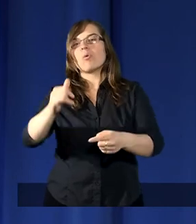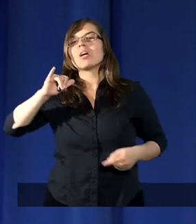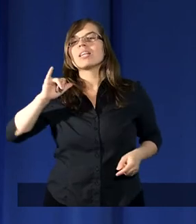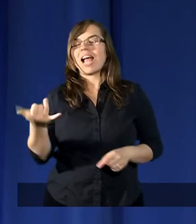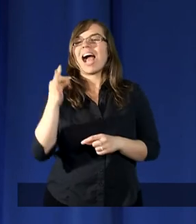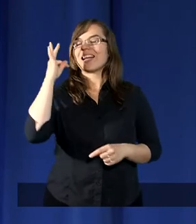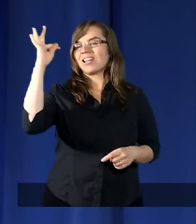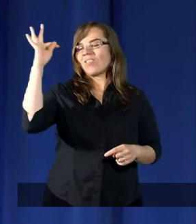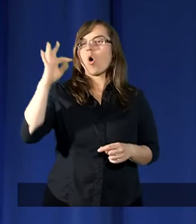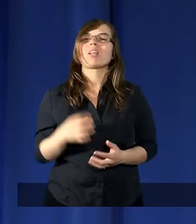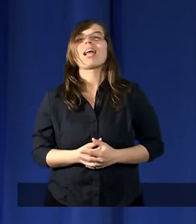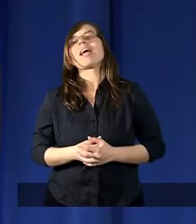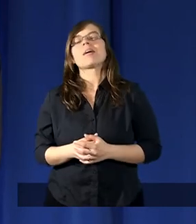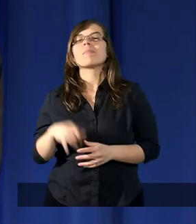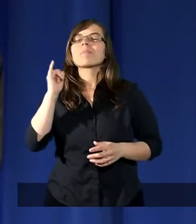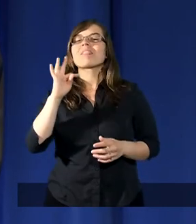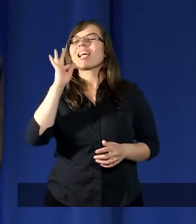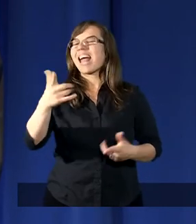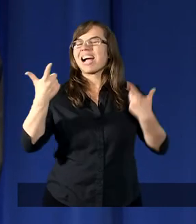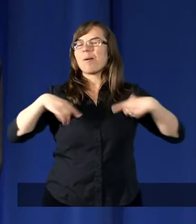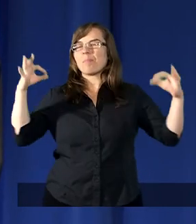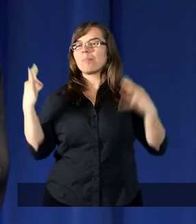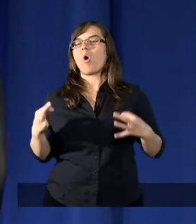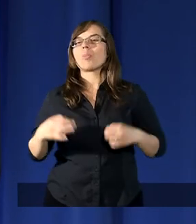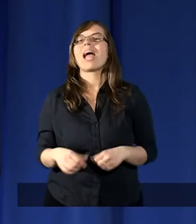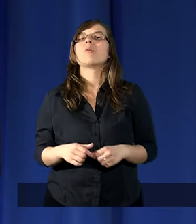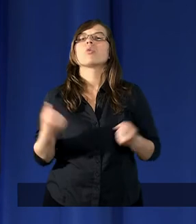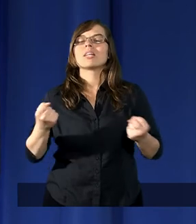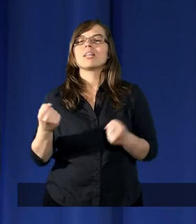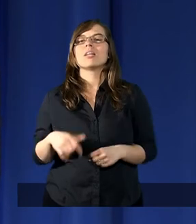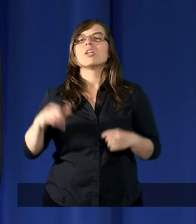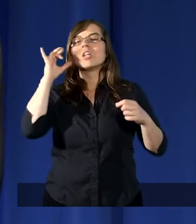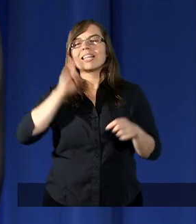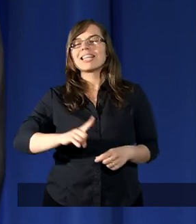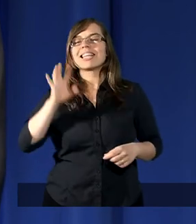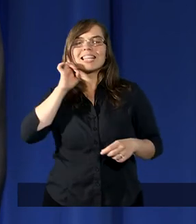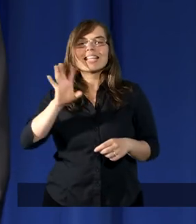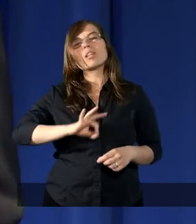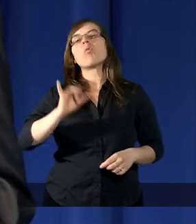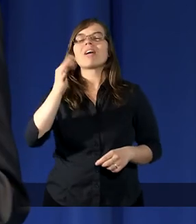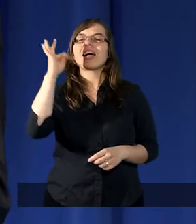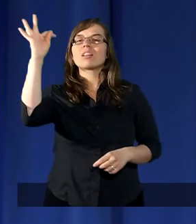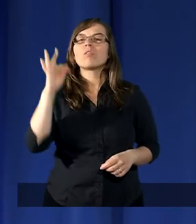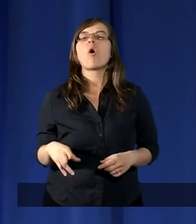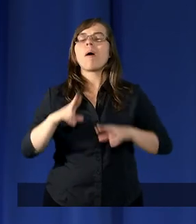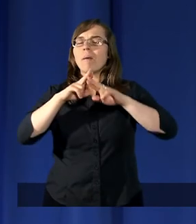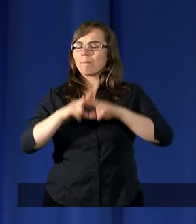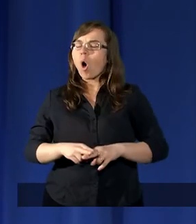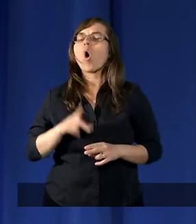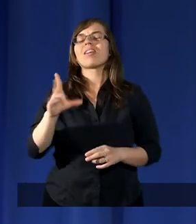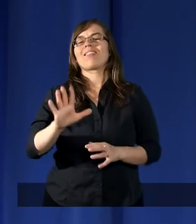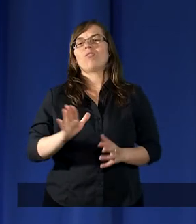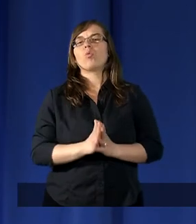jak Twoje i tak potężnych czynów jak Twoje. Pozwól,